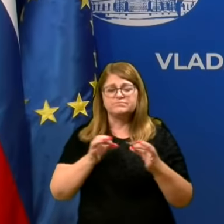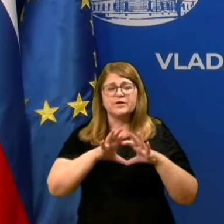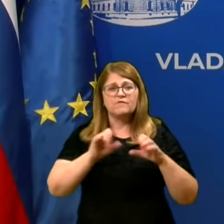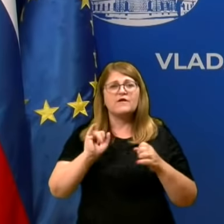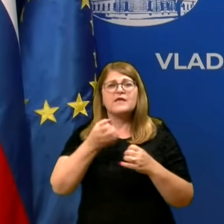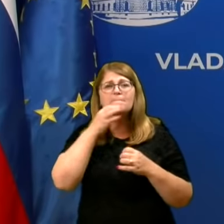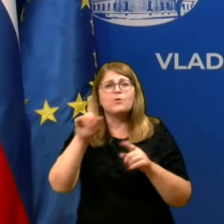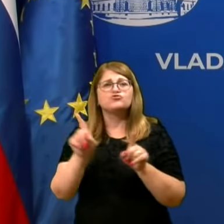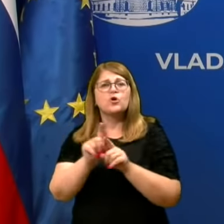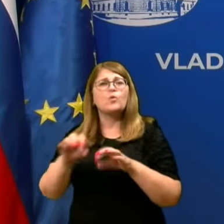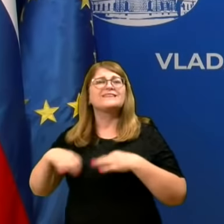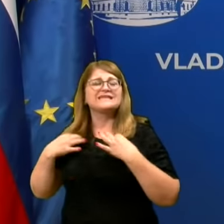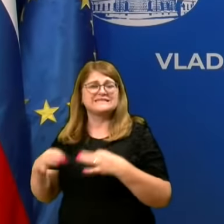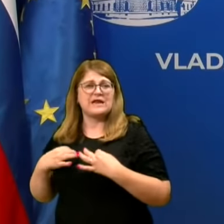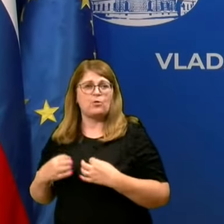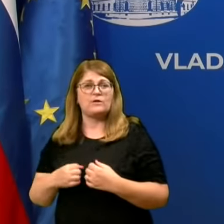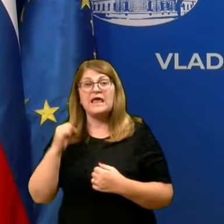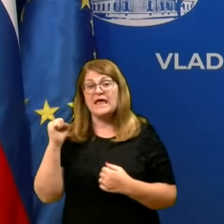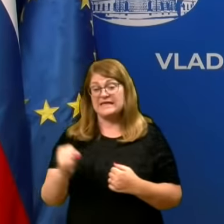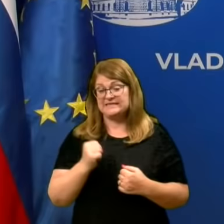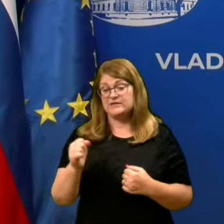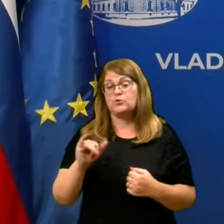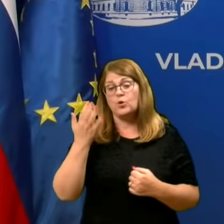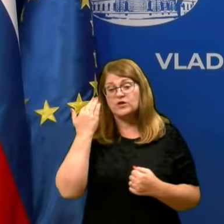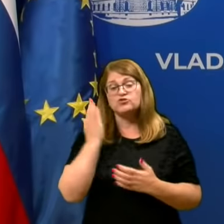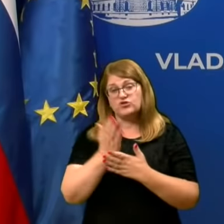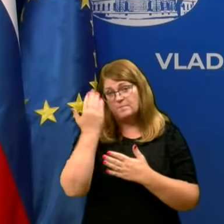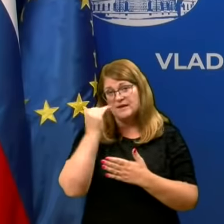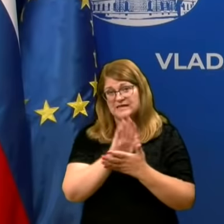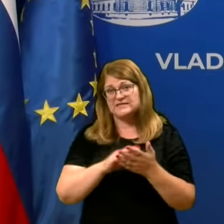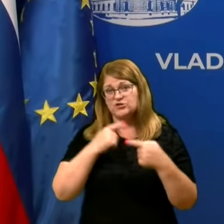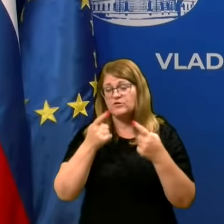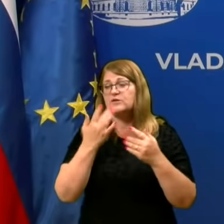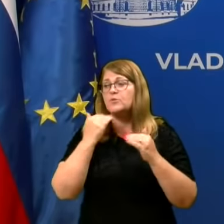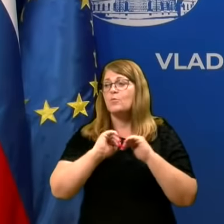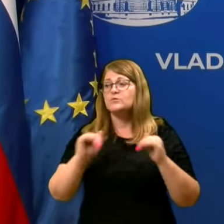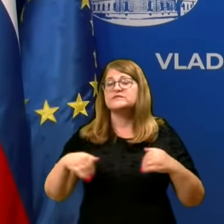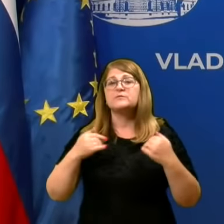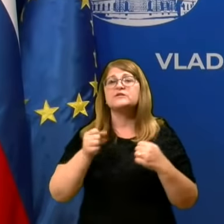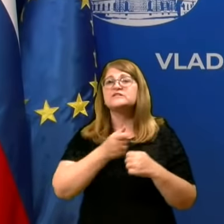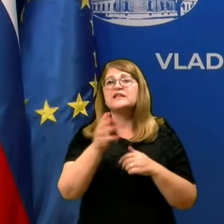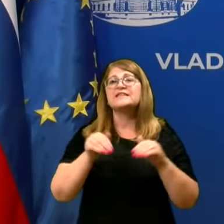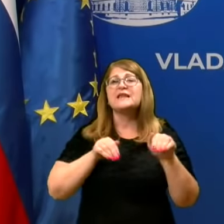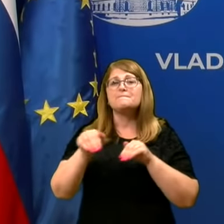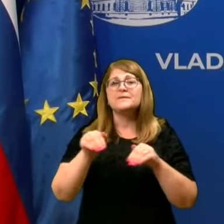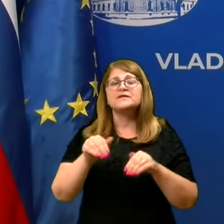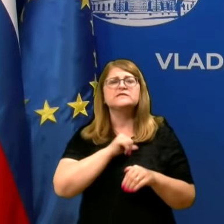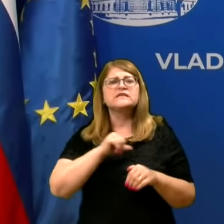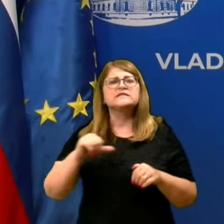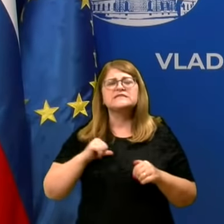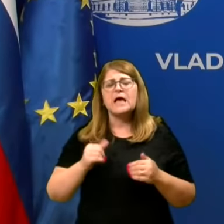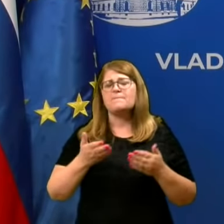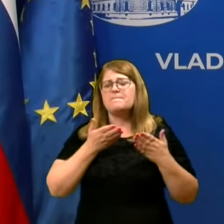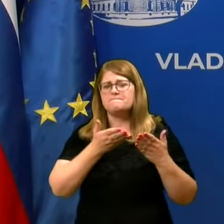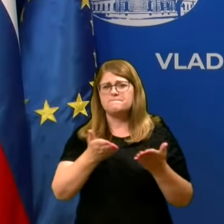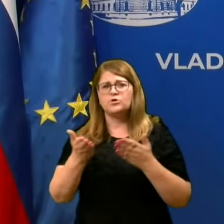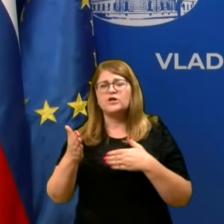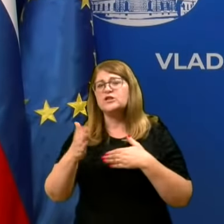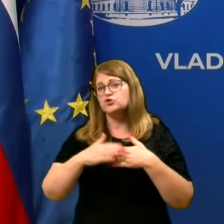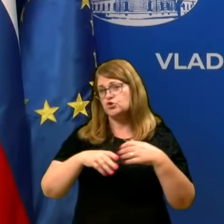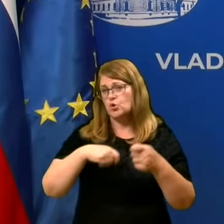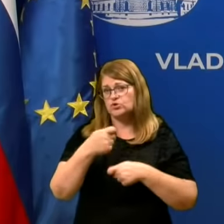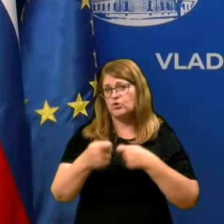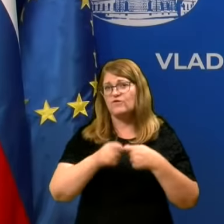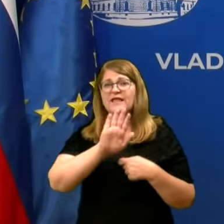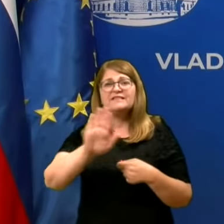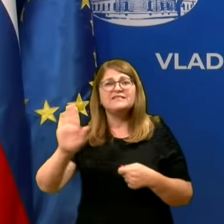prej vodoma omenil, da sem bil posebej vesel, ker so nekateri ministri samo iniciativno ponudili sodelovanje